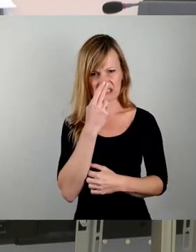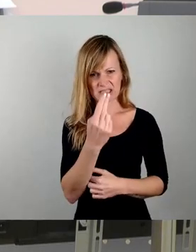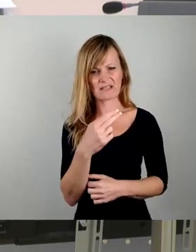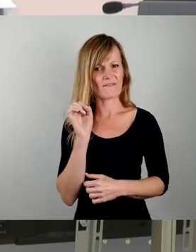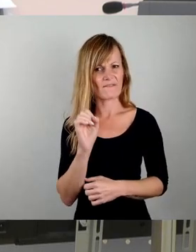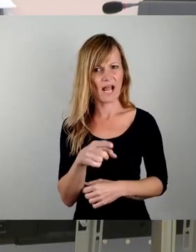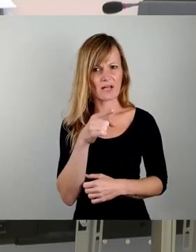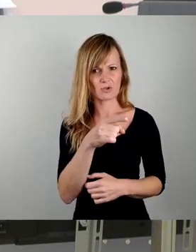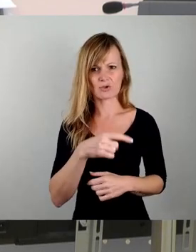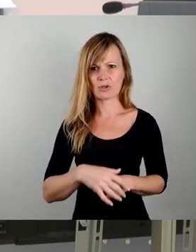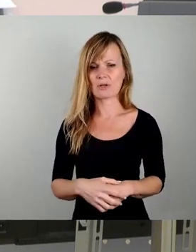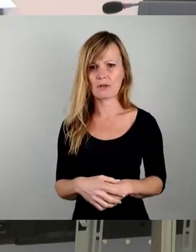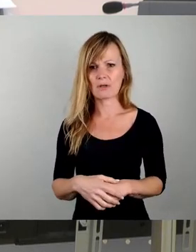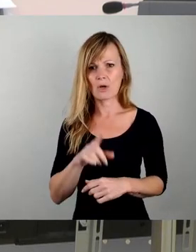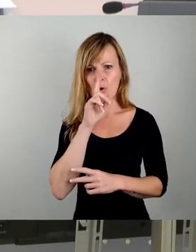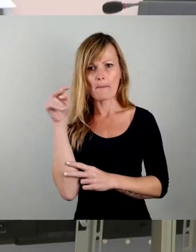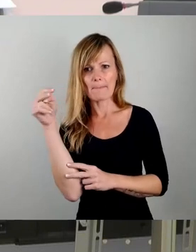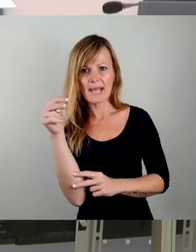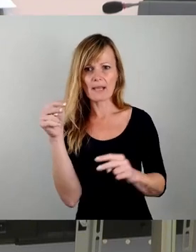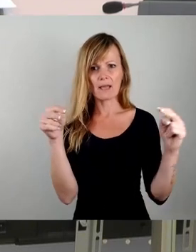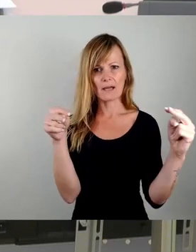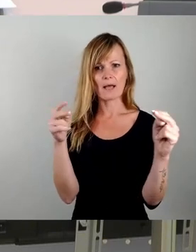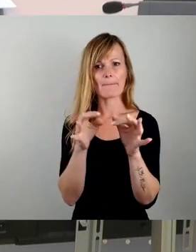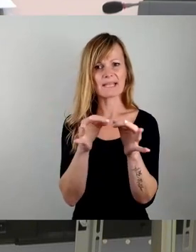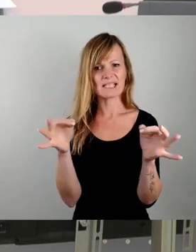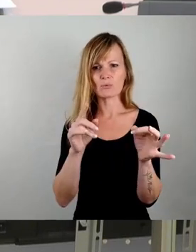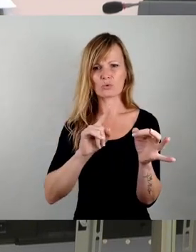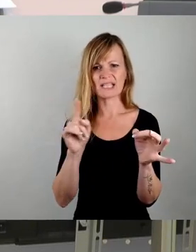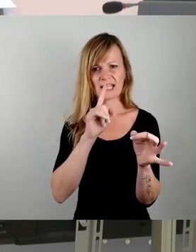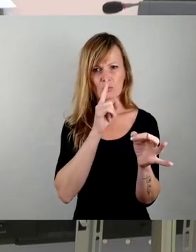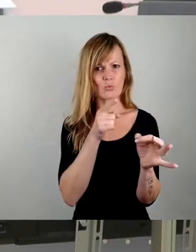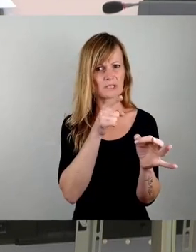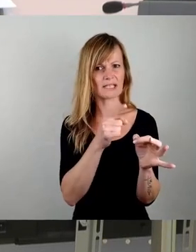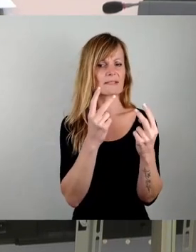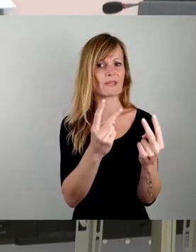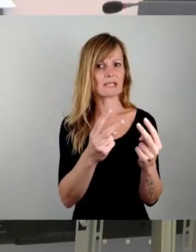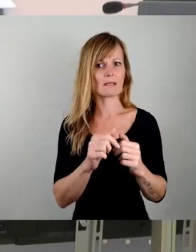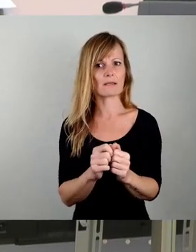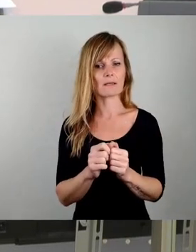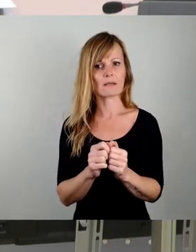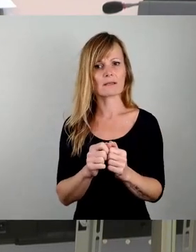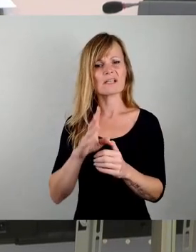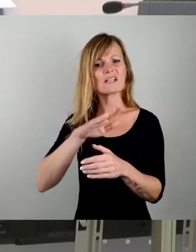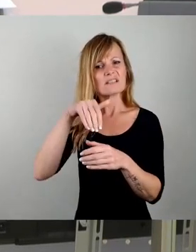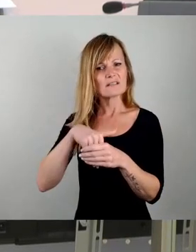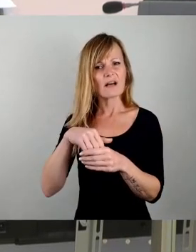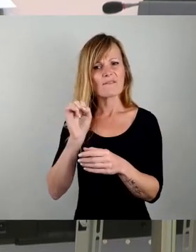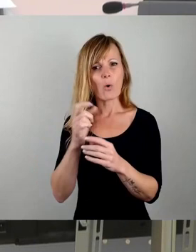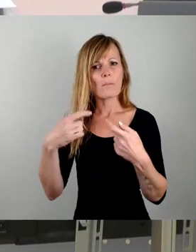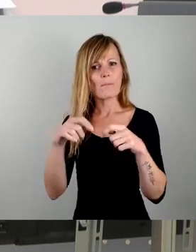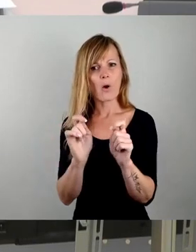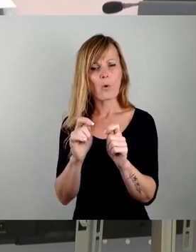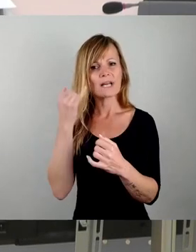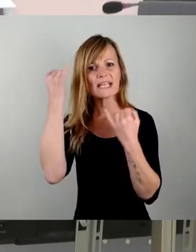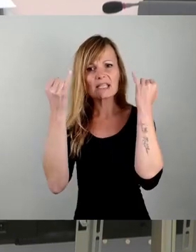es uns nicht nur um Blickbeziehungen. Wir finden, dahinter steckt eine falsche Ideologie, eine Ideologie der